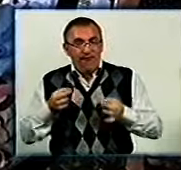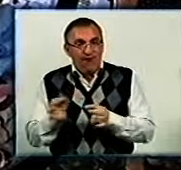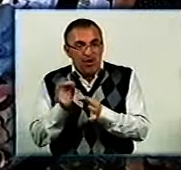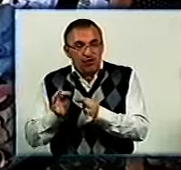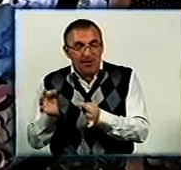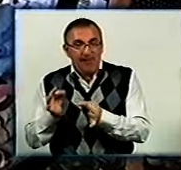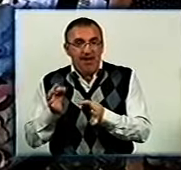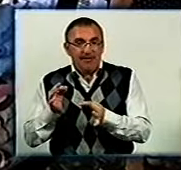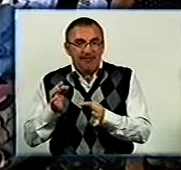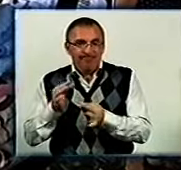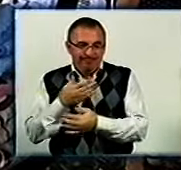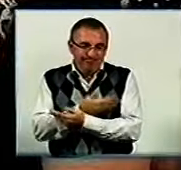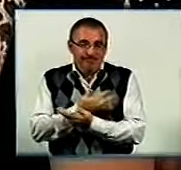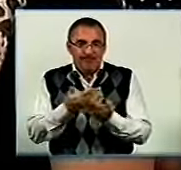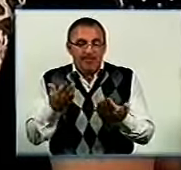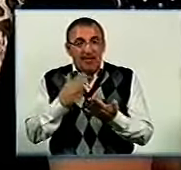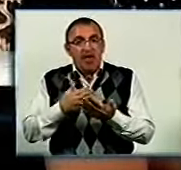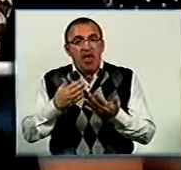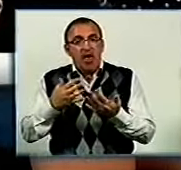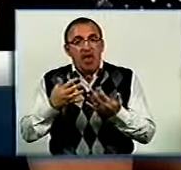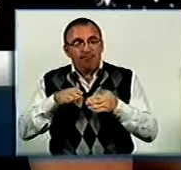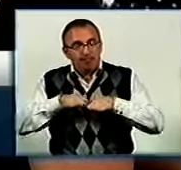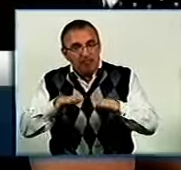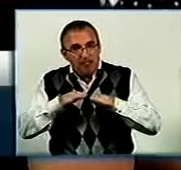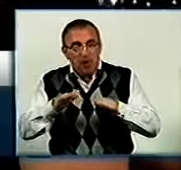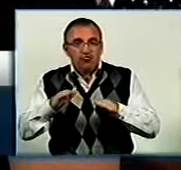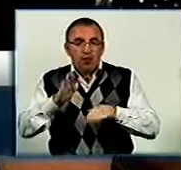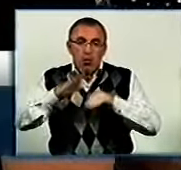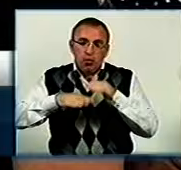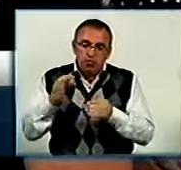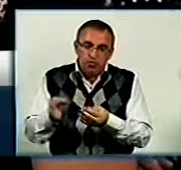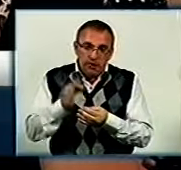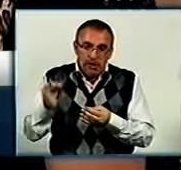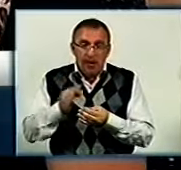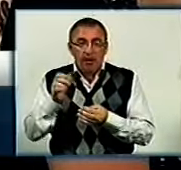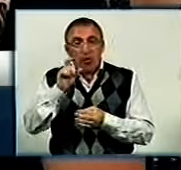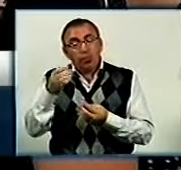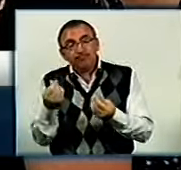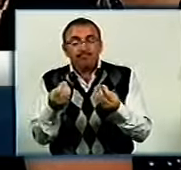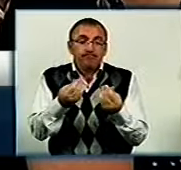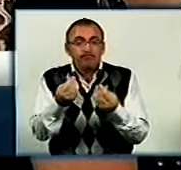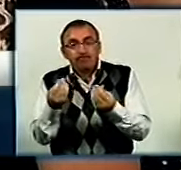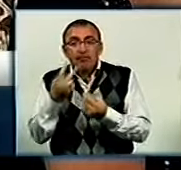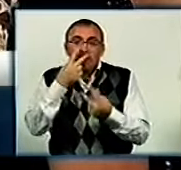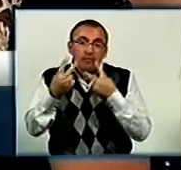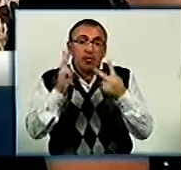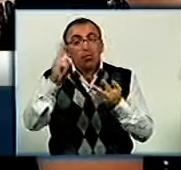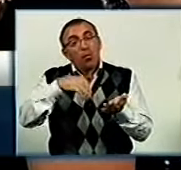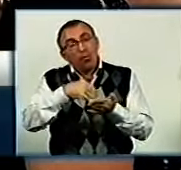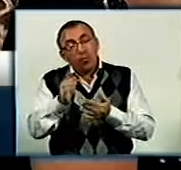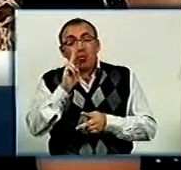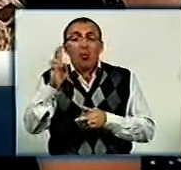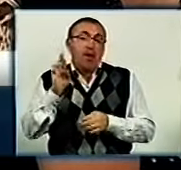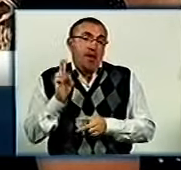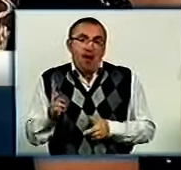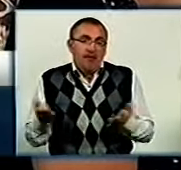та гаманець. Є в нас і машинна робота, і ручна. Ну, люди приціняються, дивляться, хто купляє, хто як.